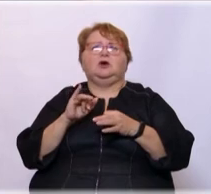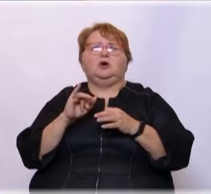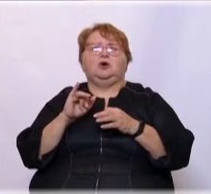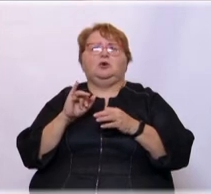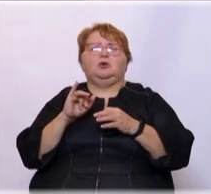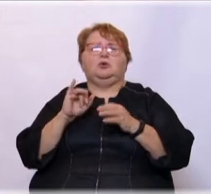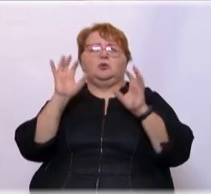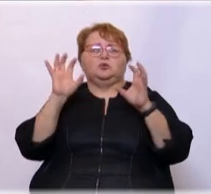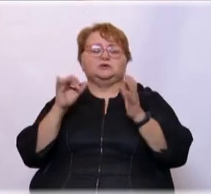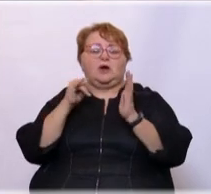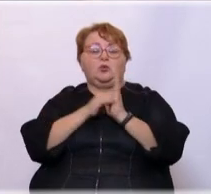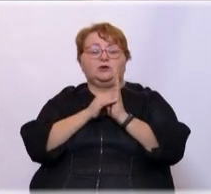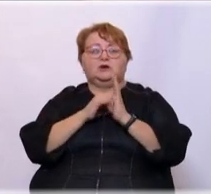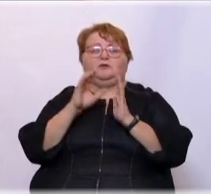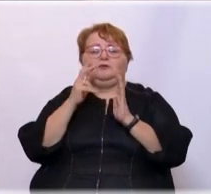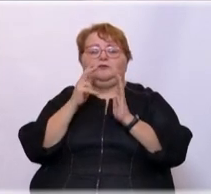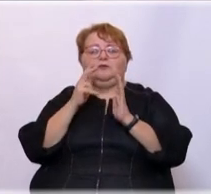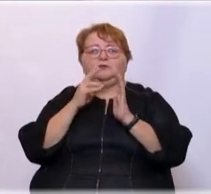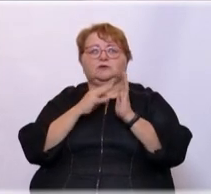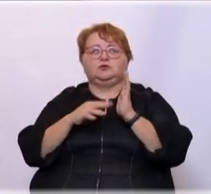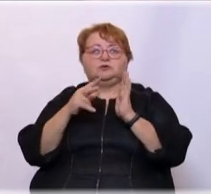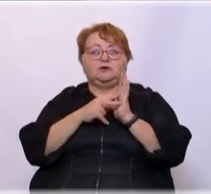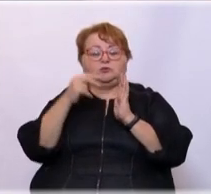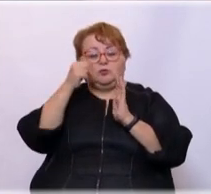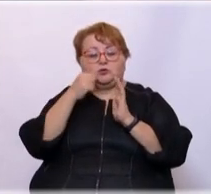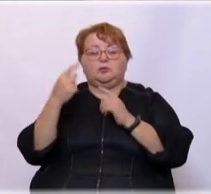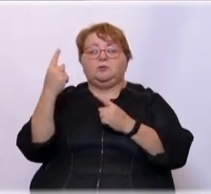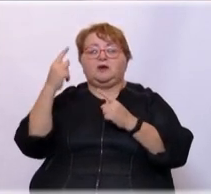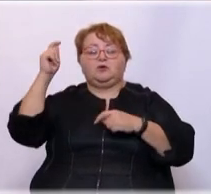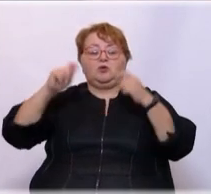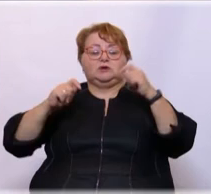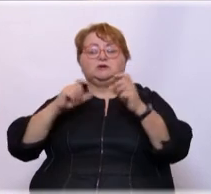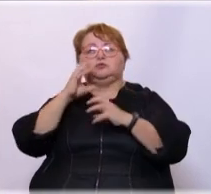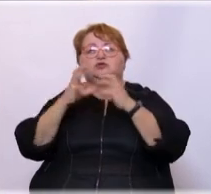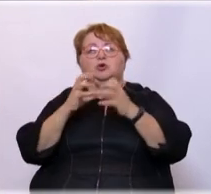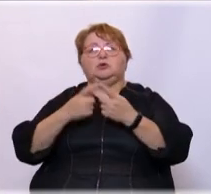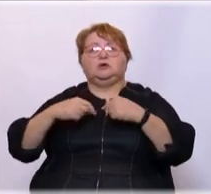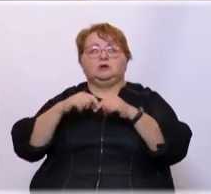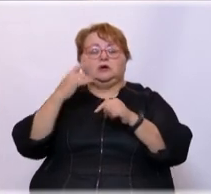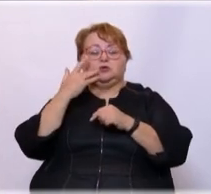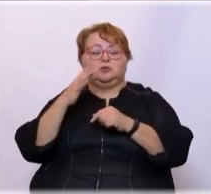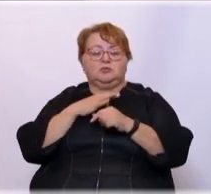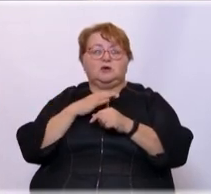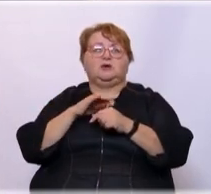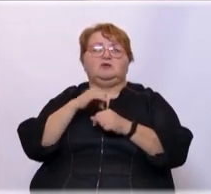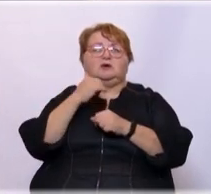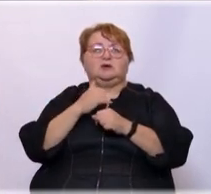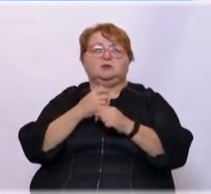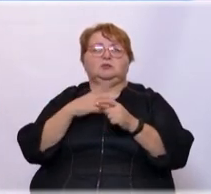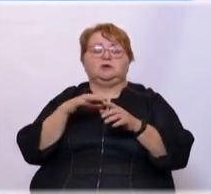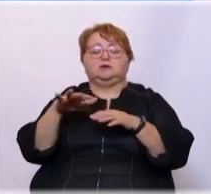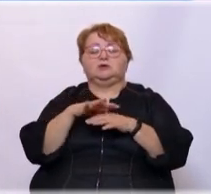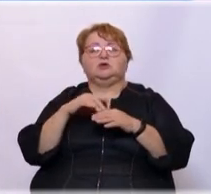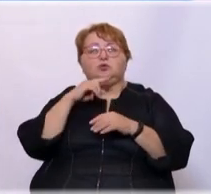только в 98-м году на нашем первом конгрессе международной организации, которую мы же создали. Он был на территории России.